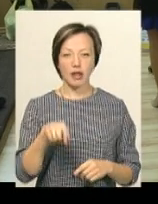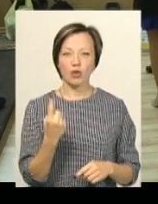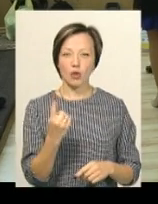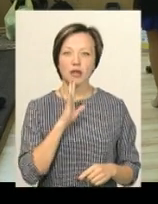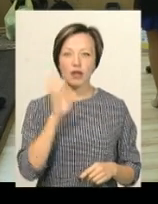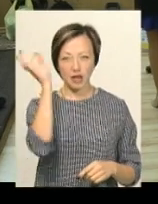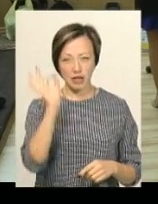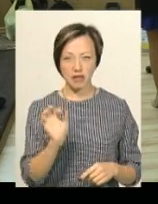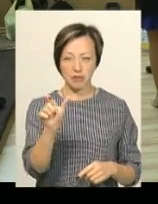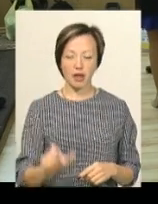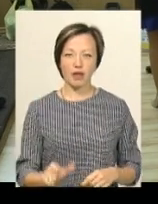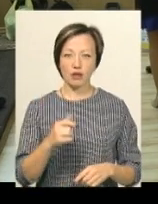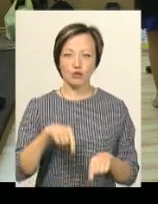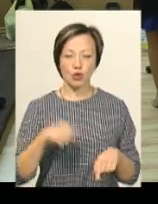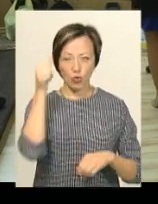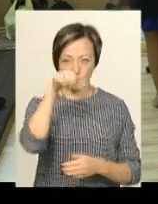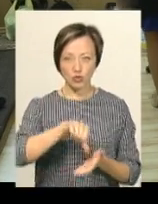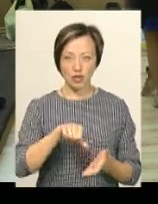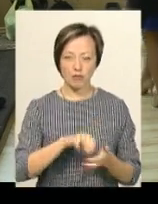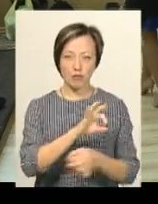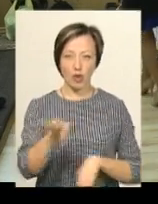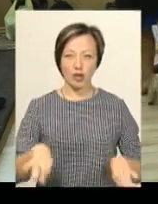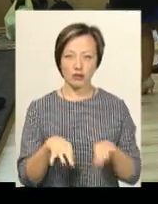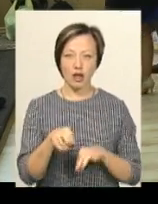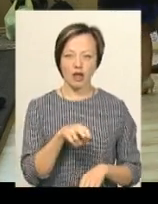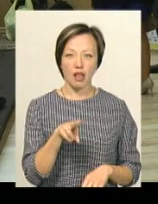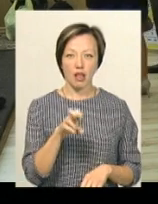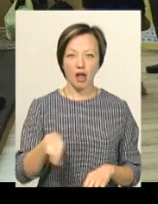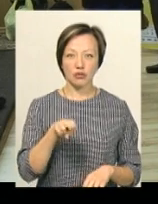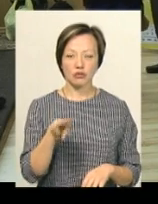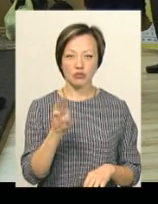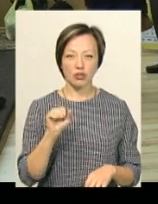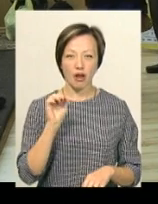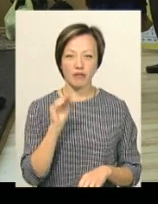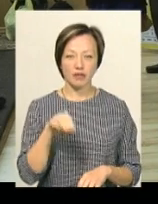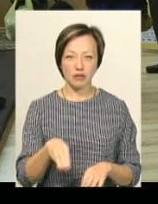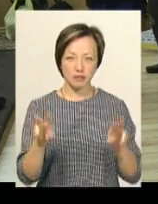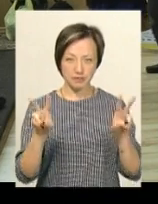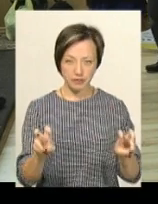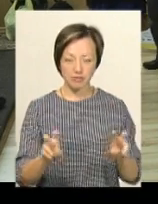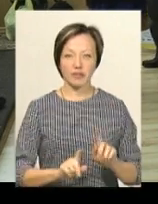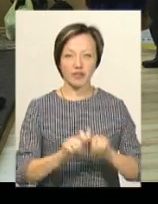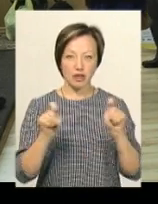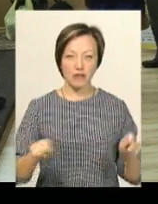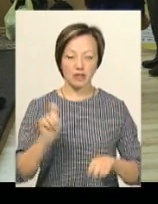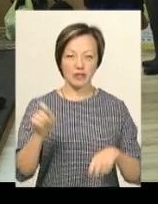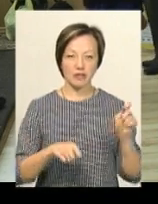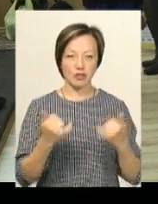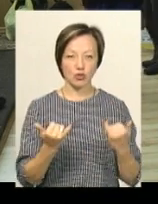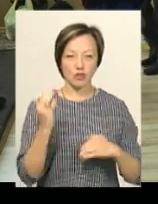одна Німкенія цього року в нас бере участь в проєкті «Ландшафт», який сьогодні ввечері відкриватиме фестиваль. Це проєкт